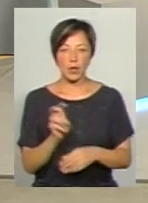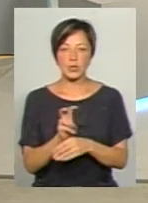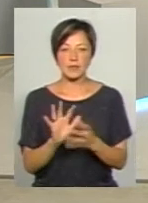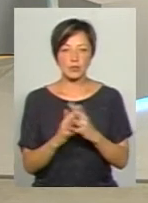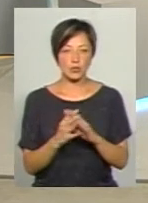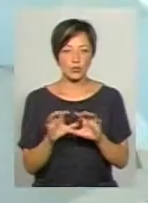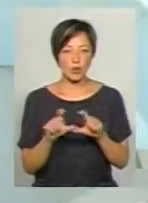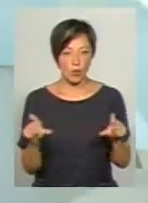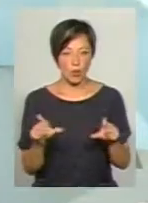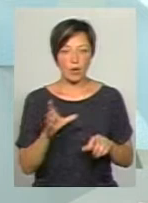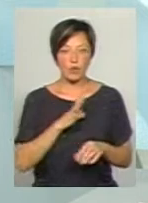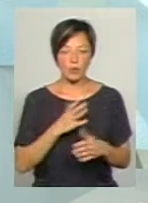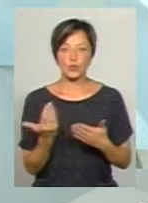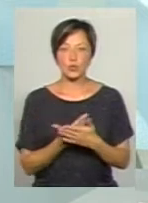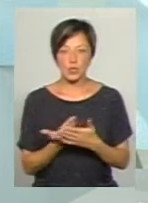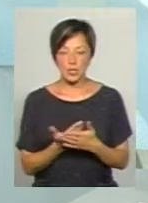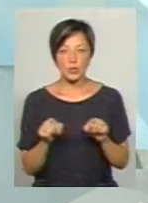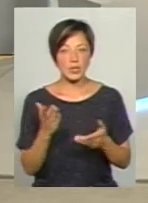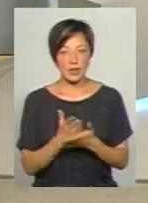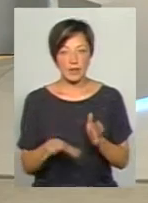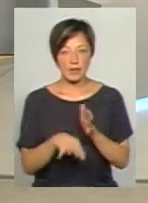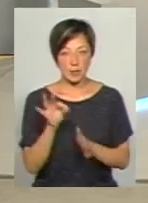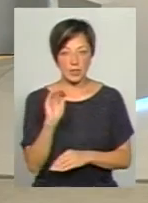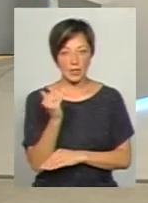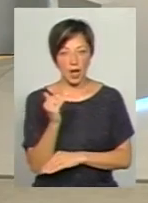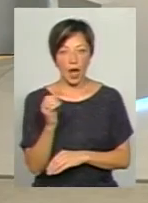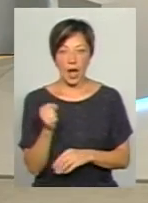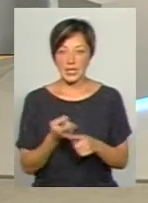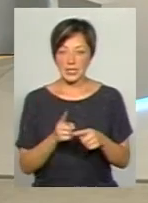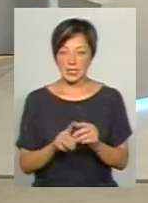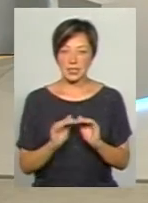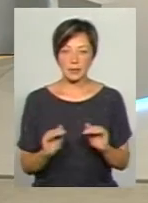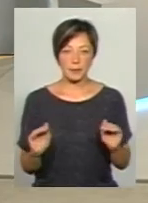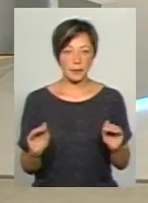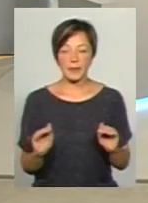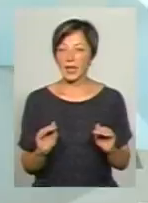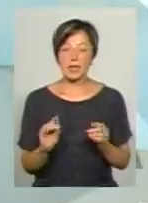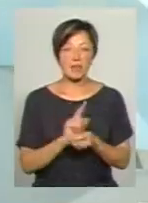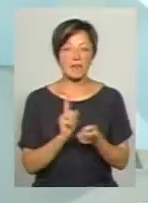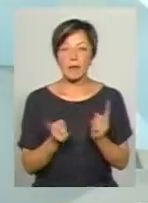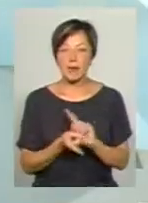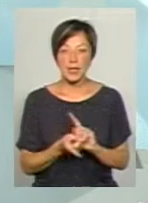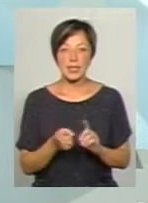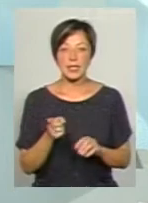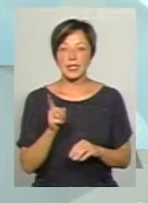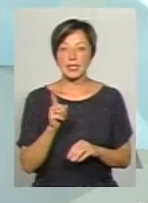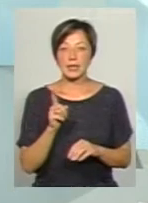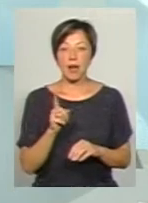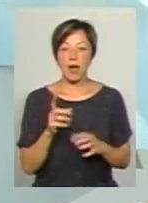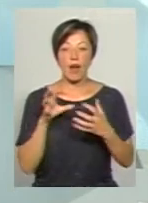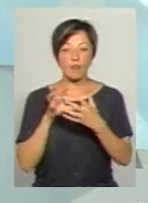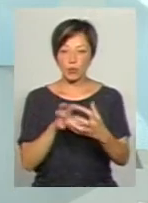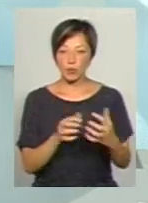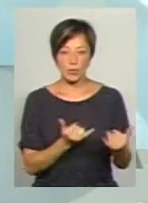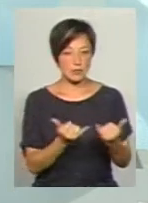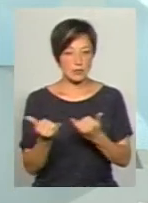сільську школу. Але тут є вибір дитини, а в цих дітей… Вона не хотіла, її автобус не